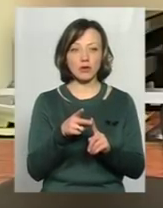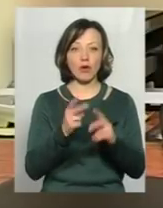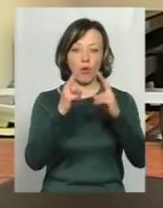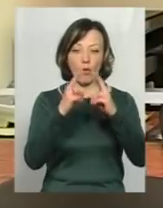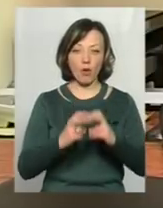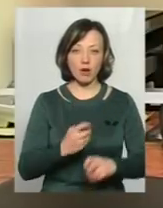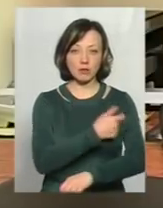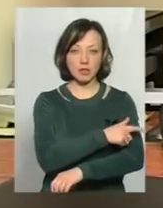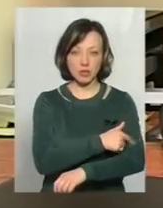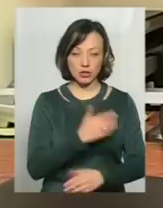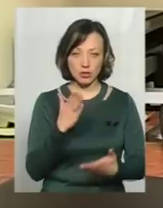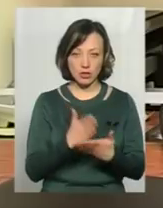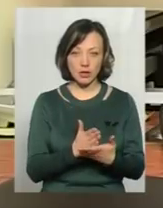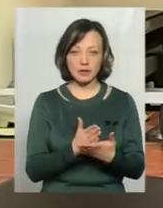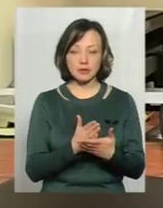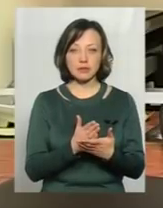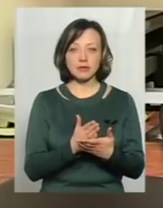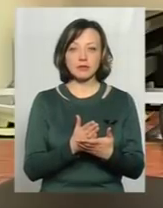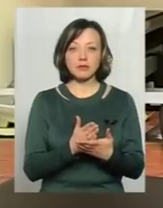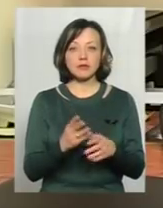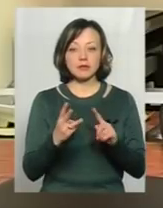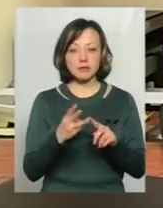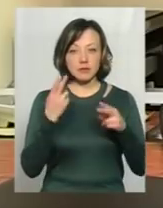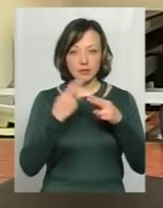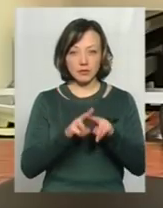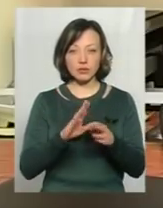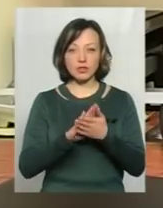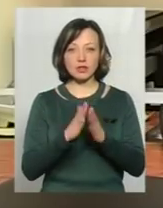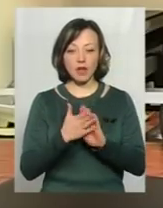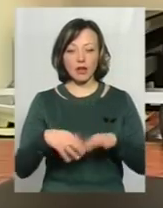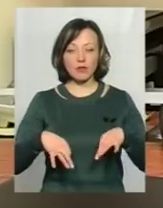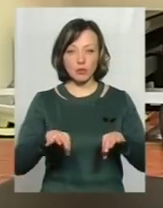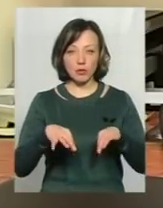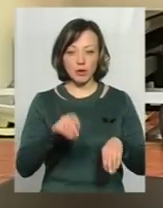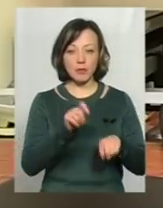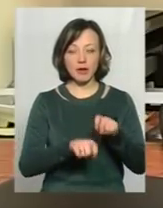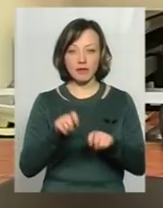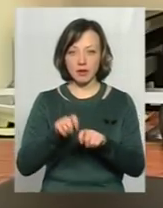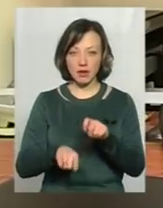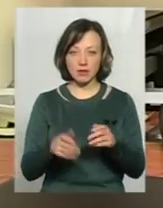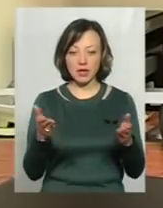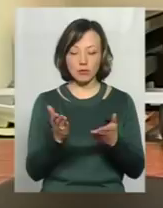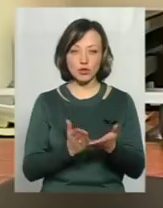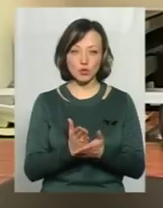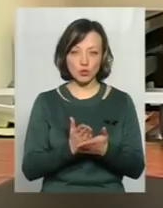медичні огляди, також технічна справність автомобілів перевіряється вже якимись службами. А